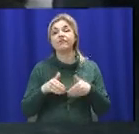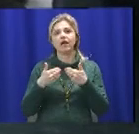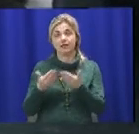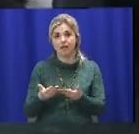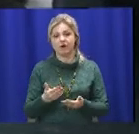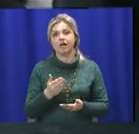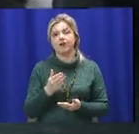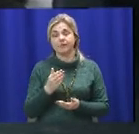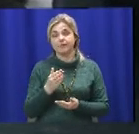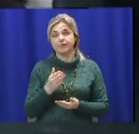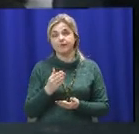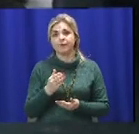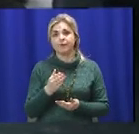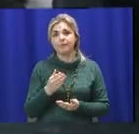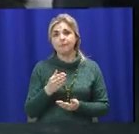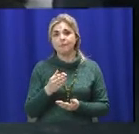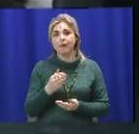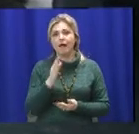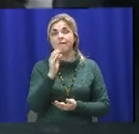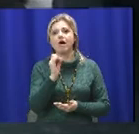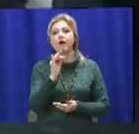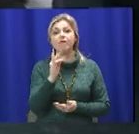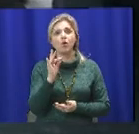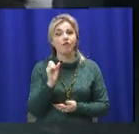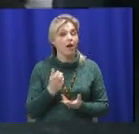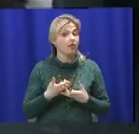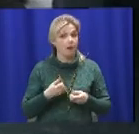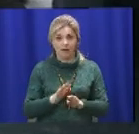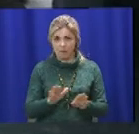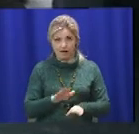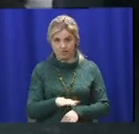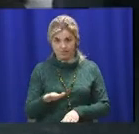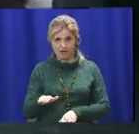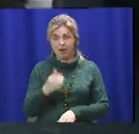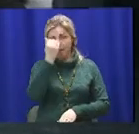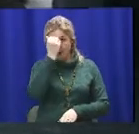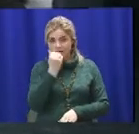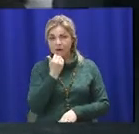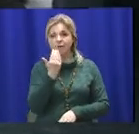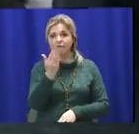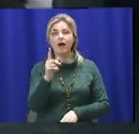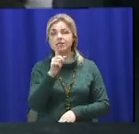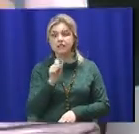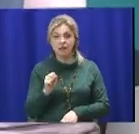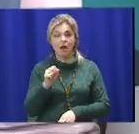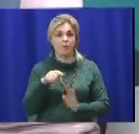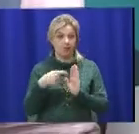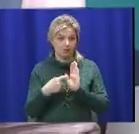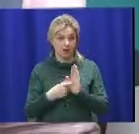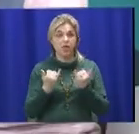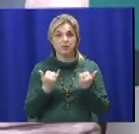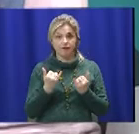Варваревка нас тоже не принимает детей. Спасибо. Спасибо. Спасибо. Благодарю вам за запитание. До речи, сьогодні переверила, на моей